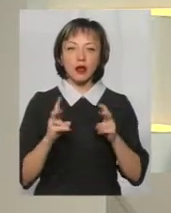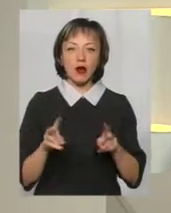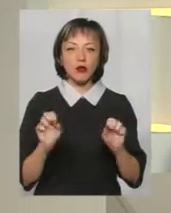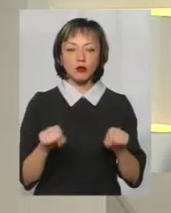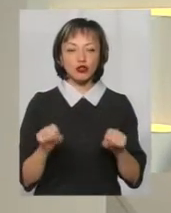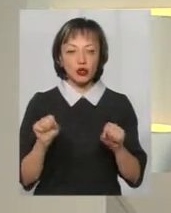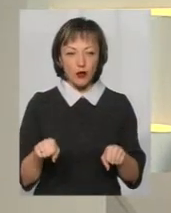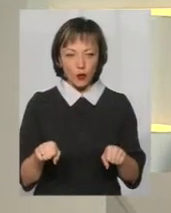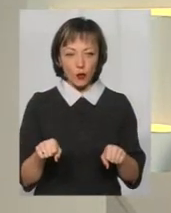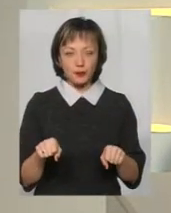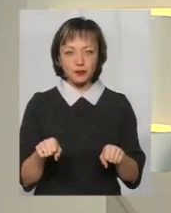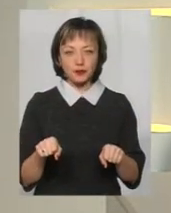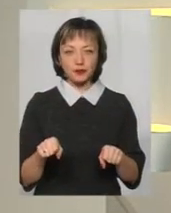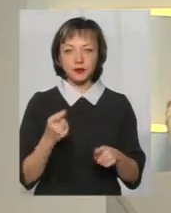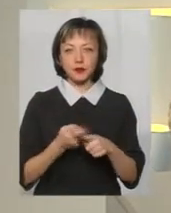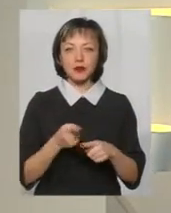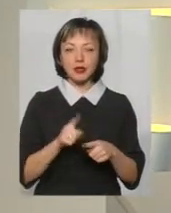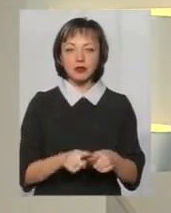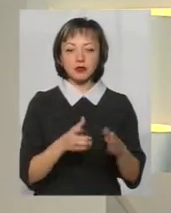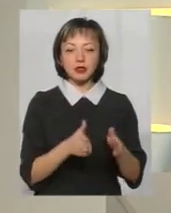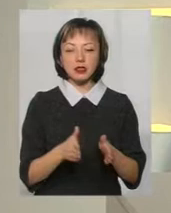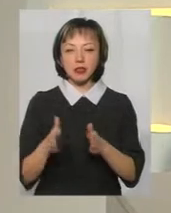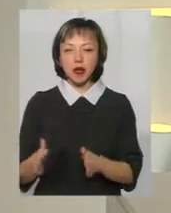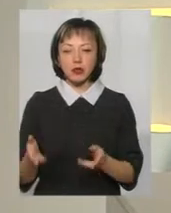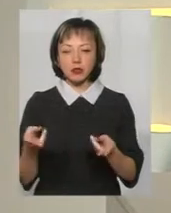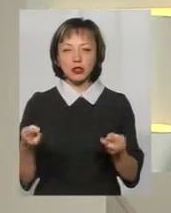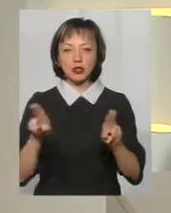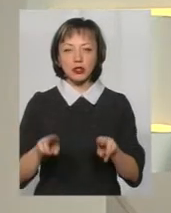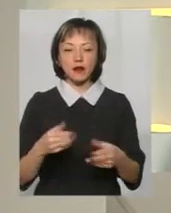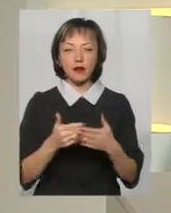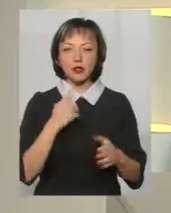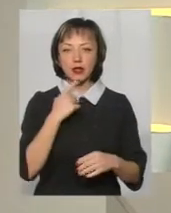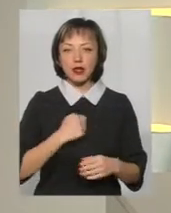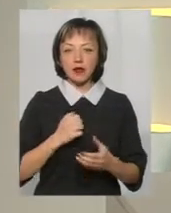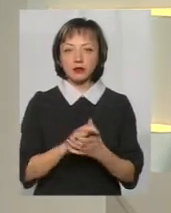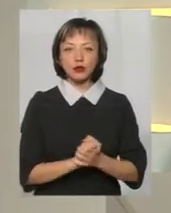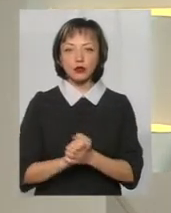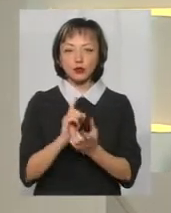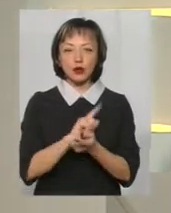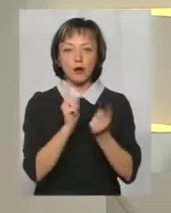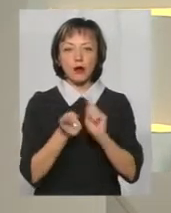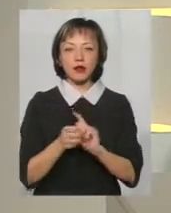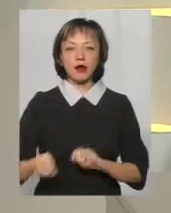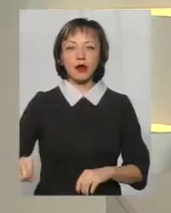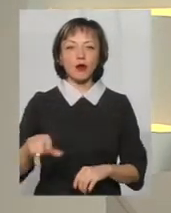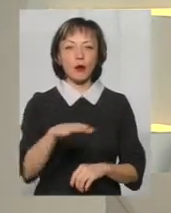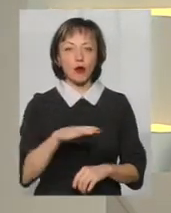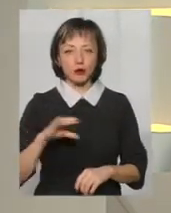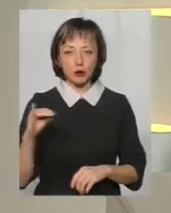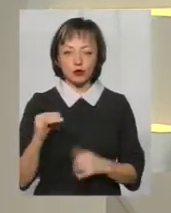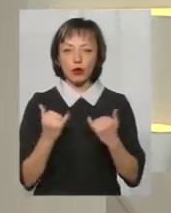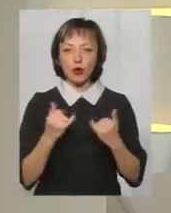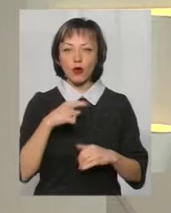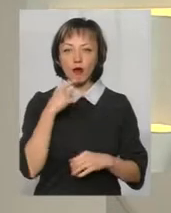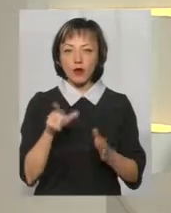можливо цю систему, яка нам лишилась від Радянського Союзу, зробити європейською. Про це ми сьогодні